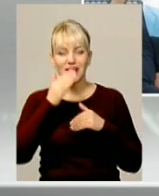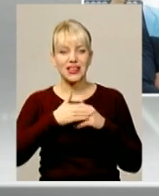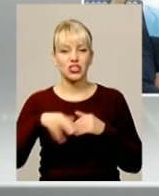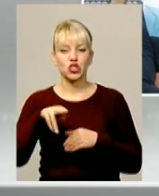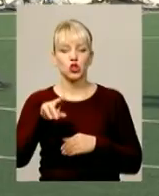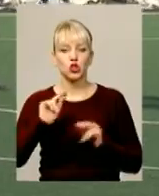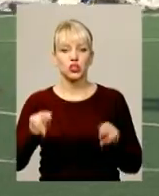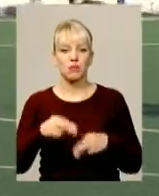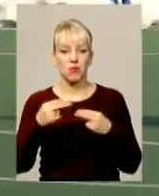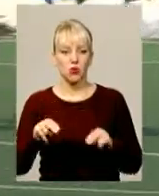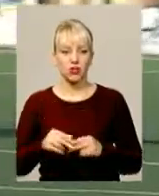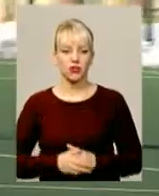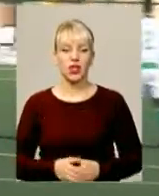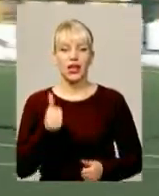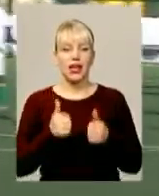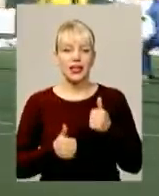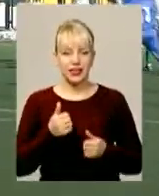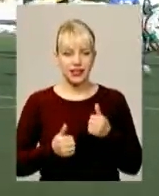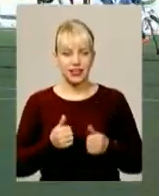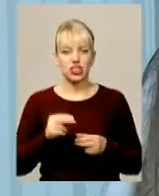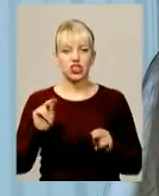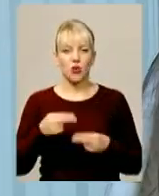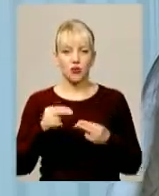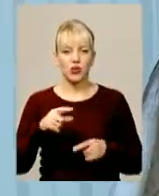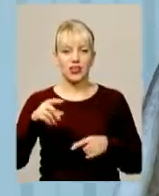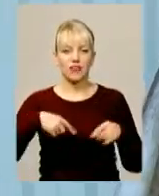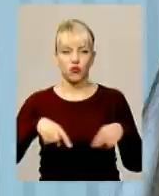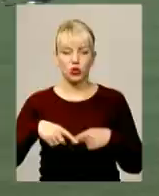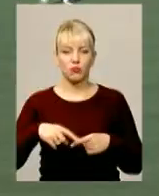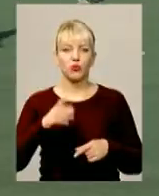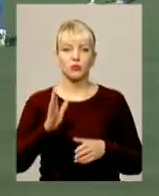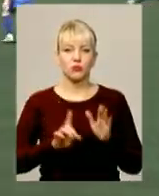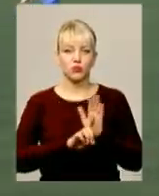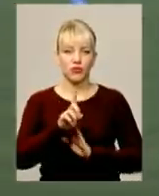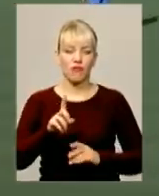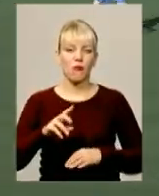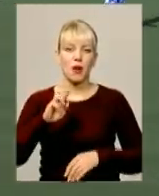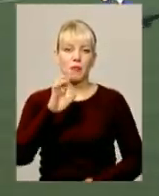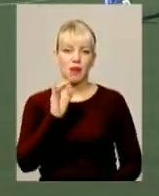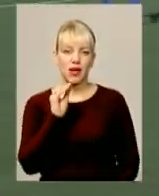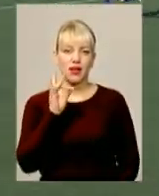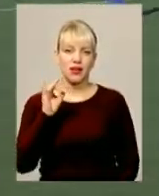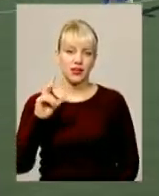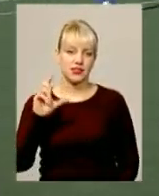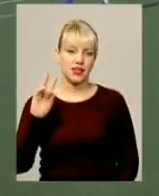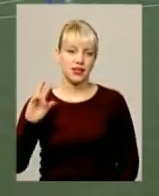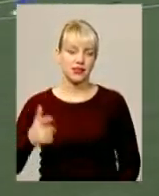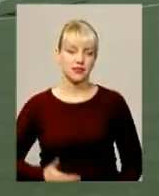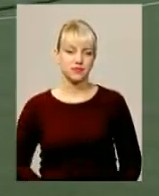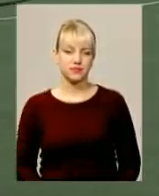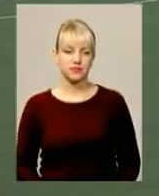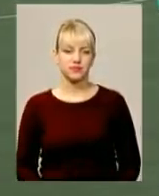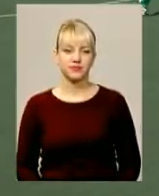чемпіонату. Ігри чемпіонату України з футболу серед команд другої ліги стартують в березні. Ярослава Антушевська, Володимир Паламар.